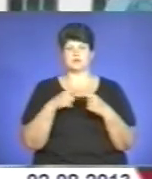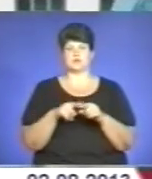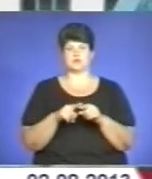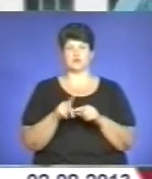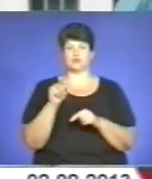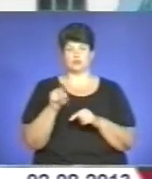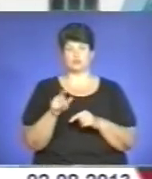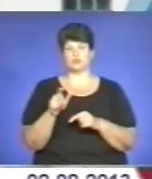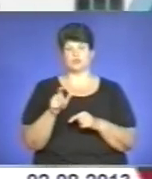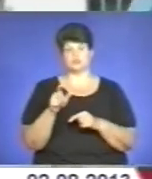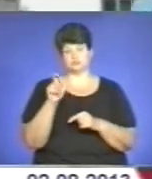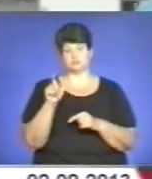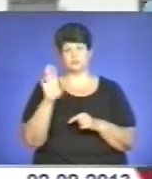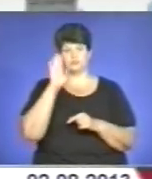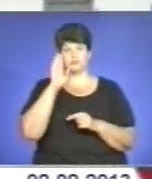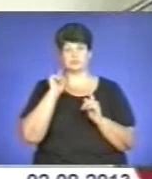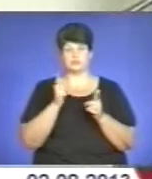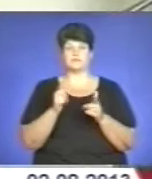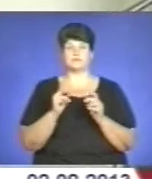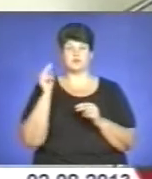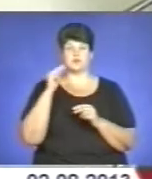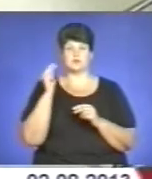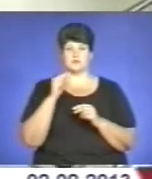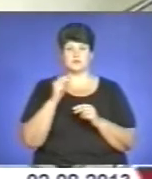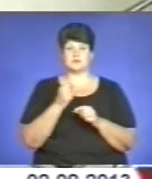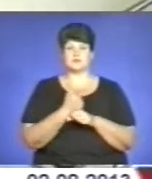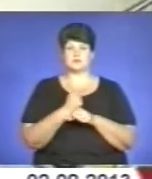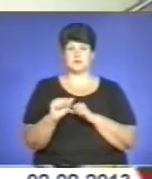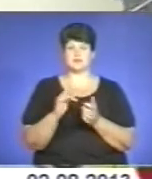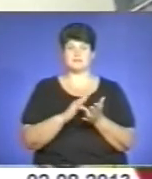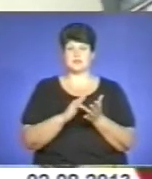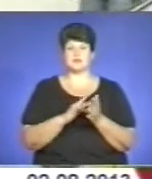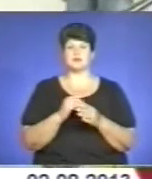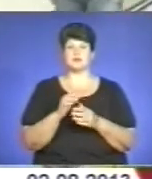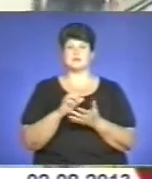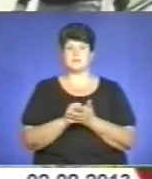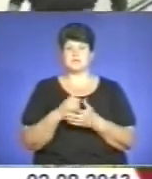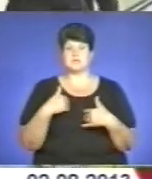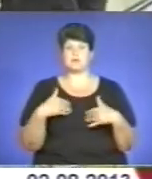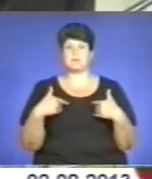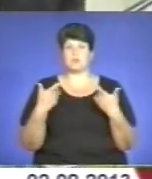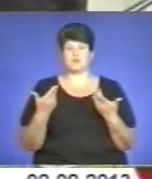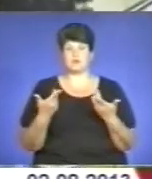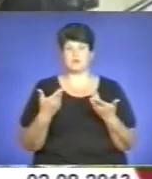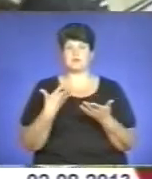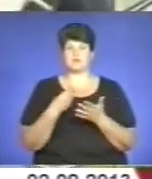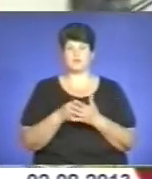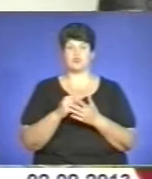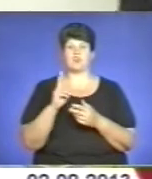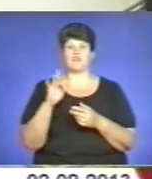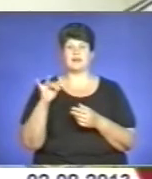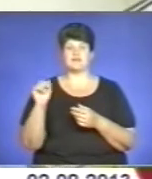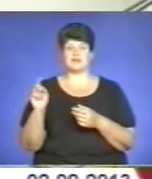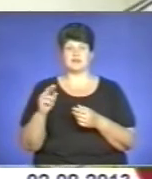Тому житель з Бережа погодився на навчання. Звернувся в центр зайняті сім'ї, запропонували повисити свою кваліфікацію